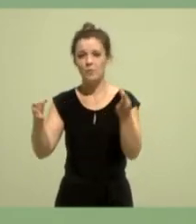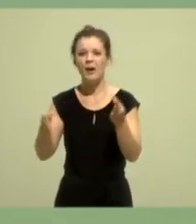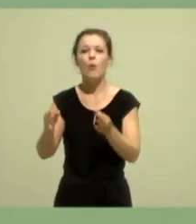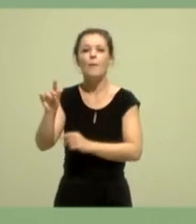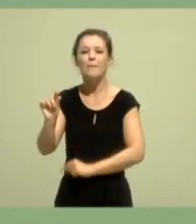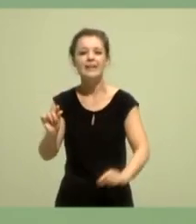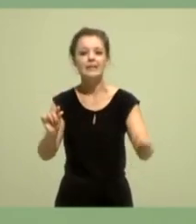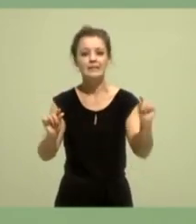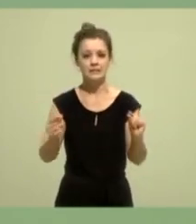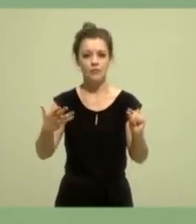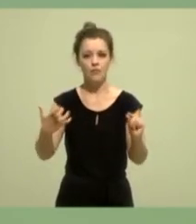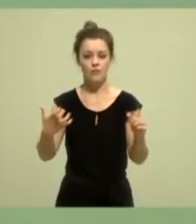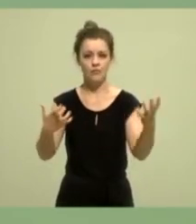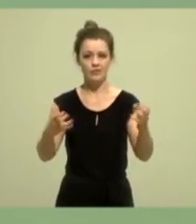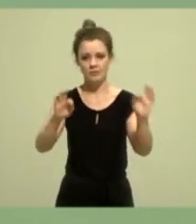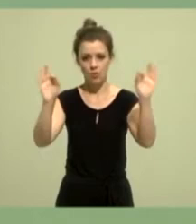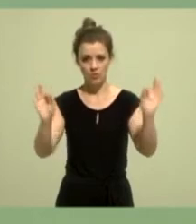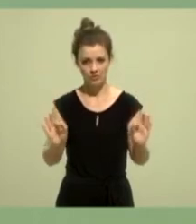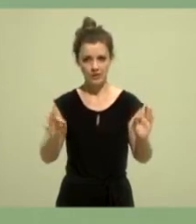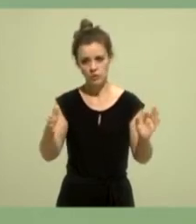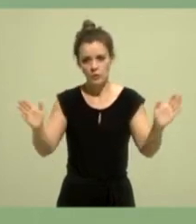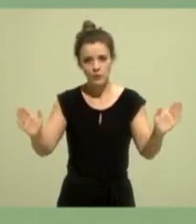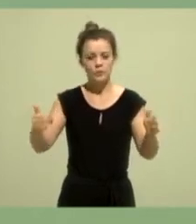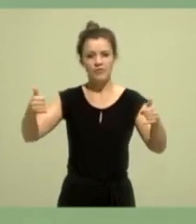Prozent der Frauen in solche Ämter empowern.